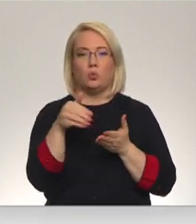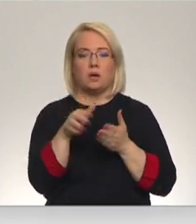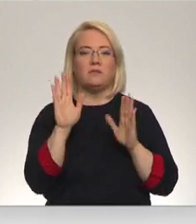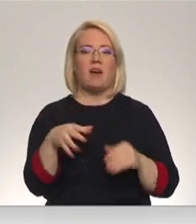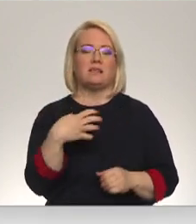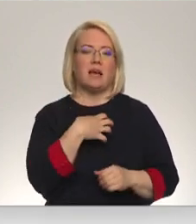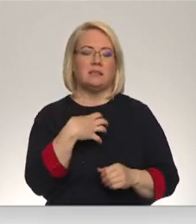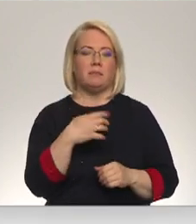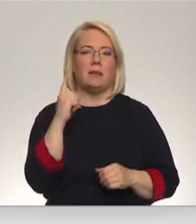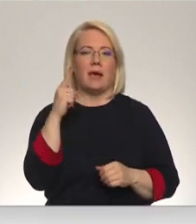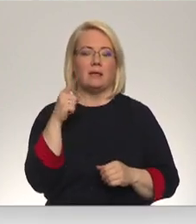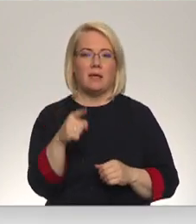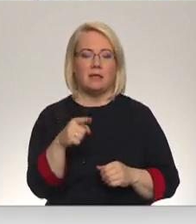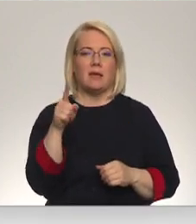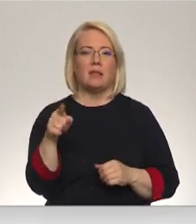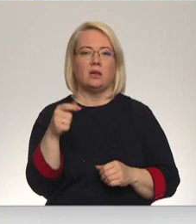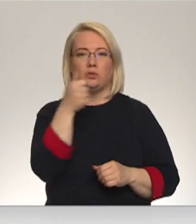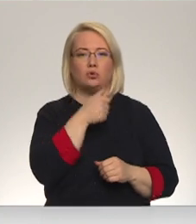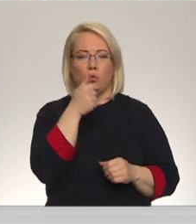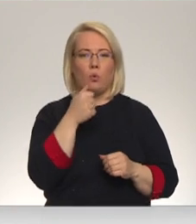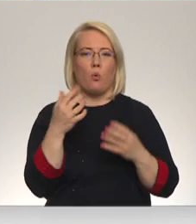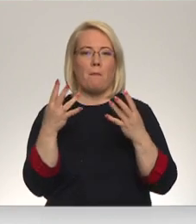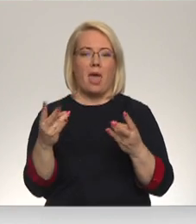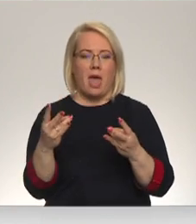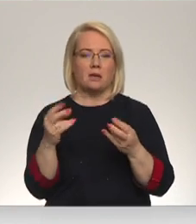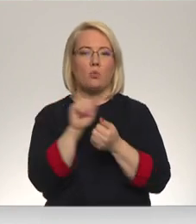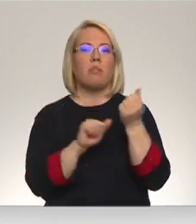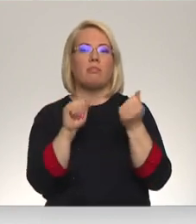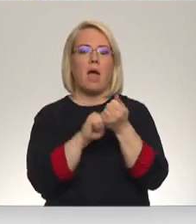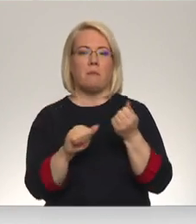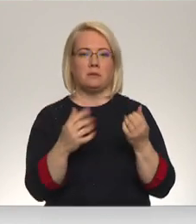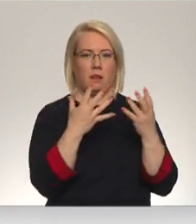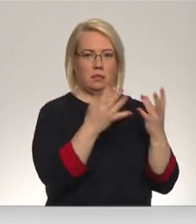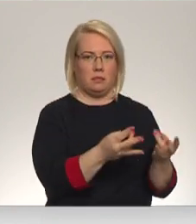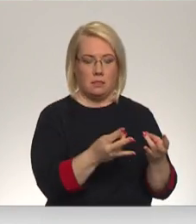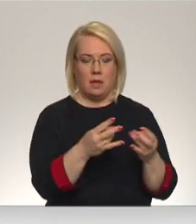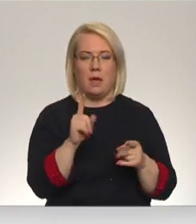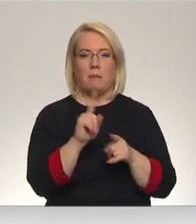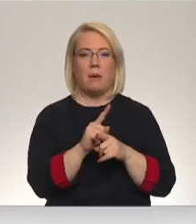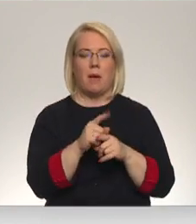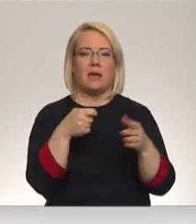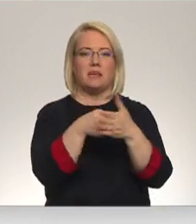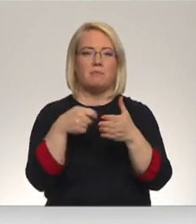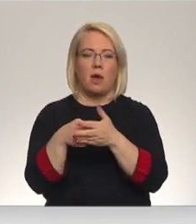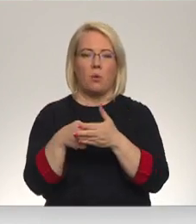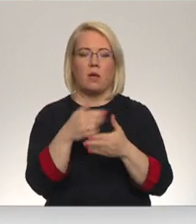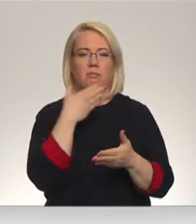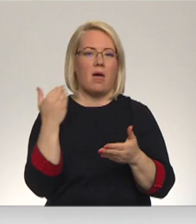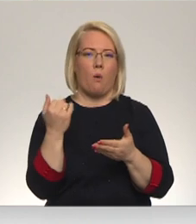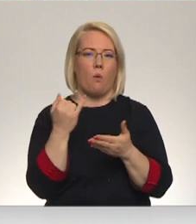vīrus no dabas tiek ienests kūtī. Tātad izbarojot termiski neapstrādātu barību,